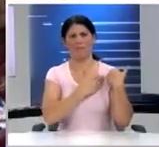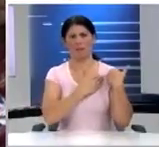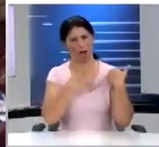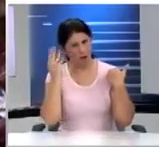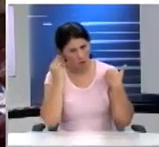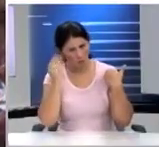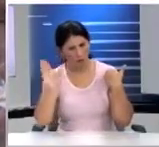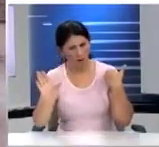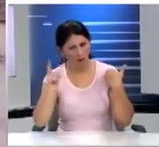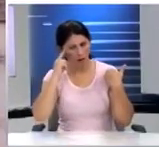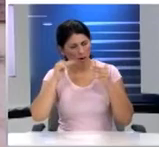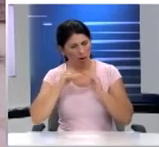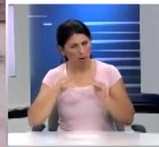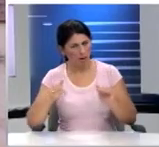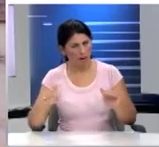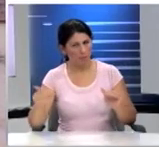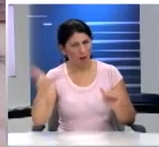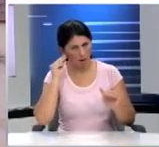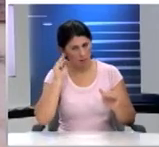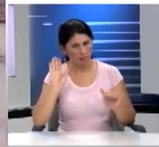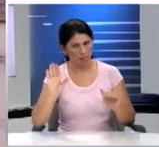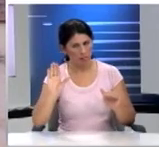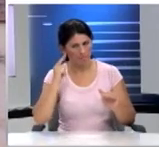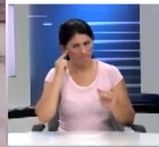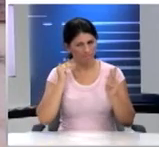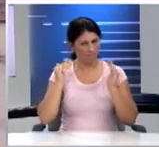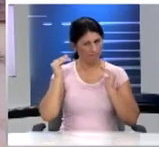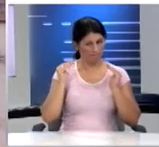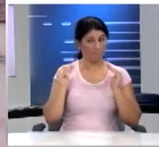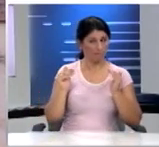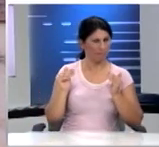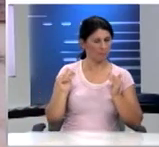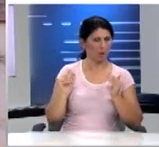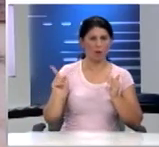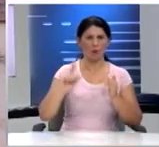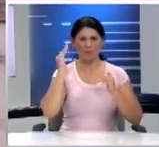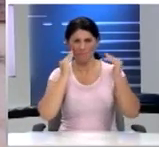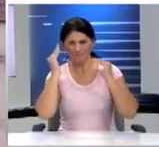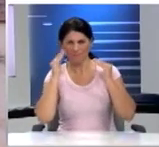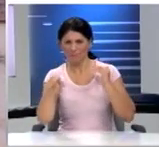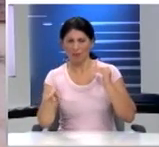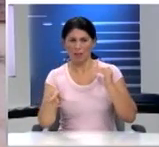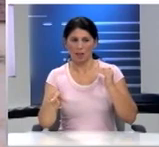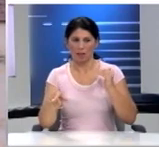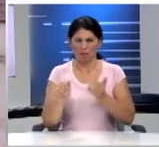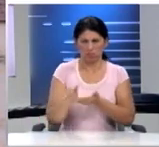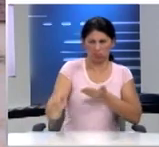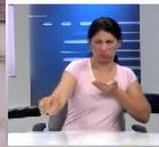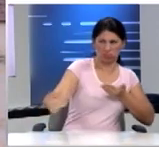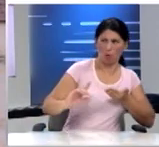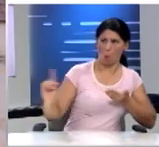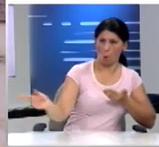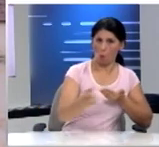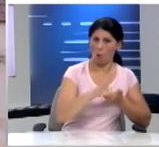της νυφαλιότητας και της δυσπιστίας όχι της δυσπιστίας που σε κάνει να είσαι απόμακρος προς